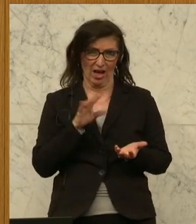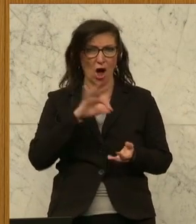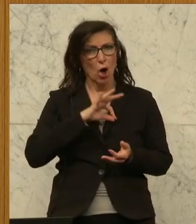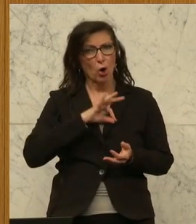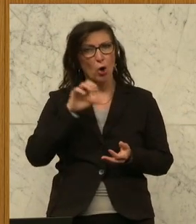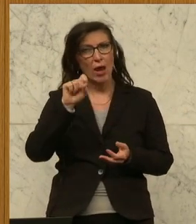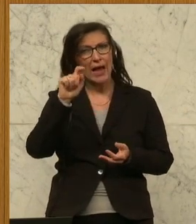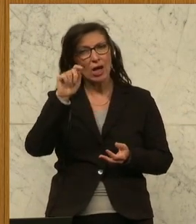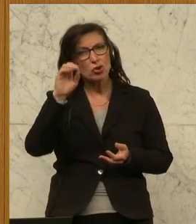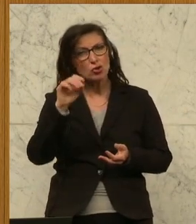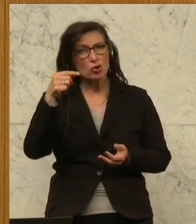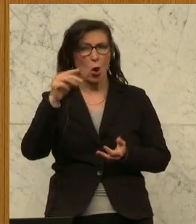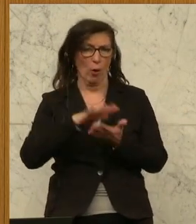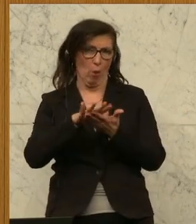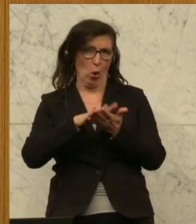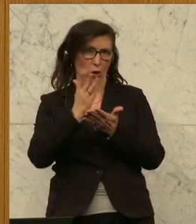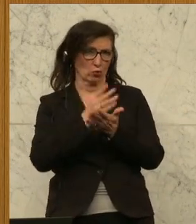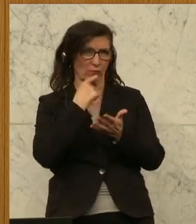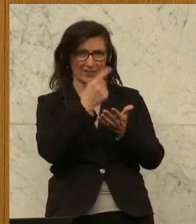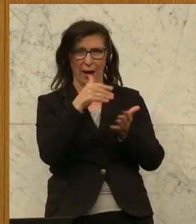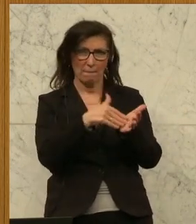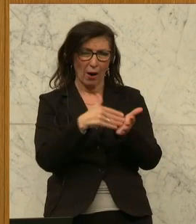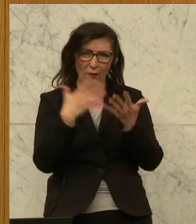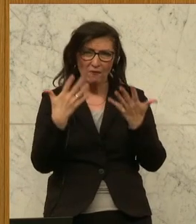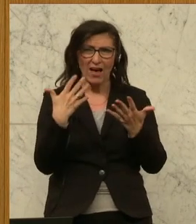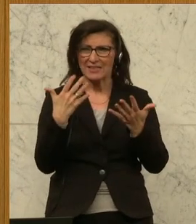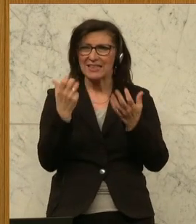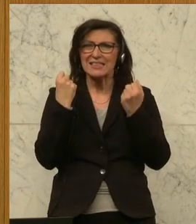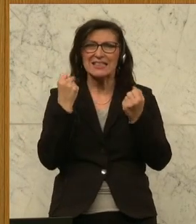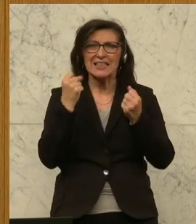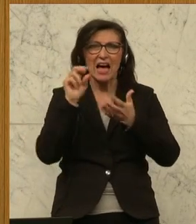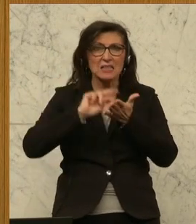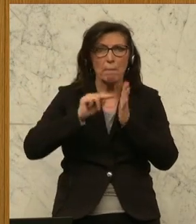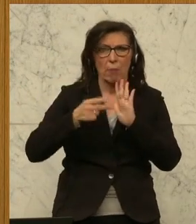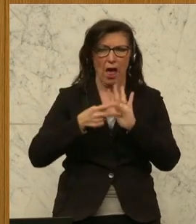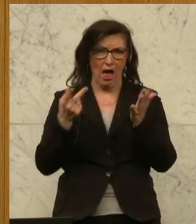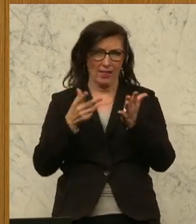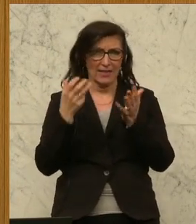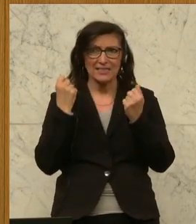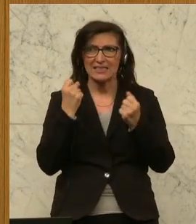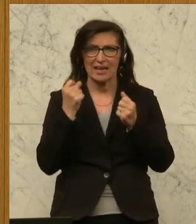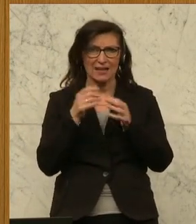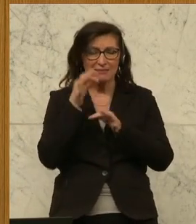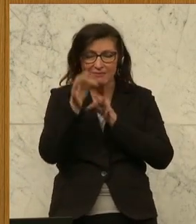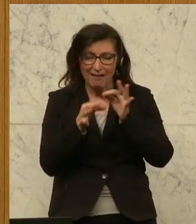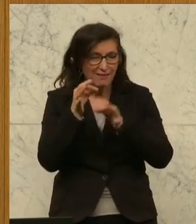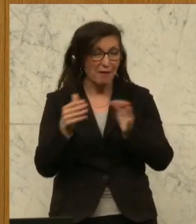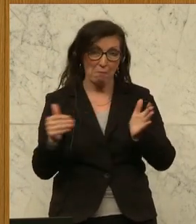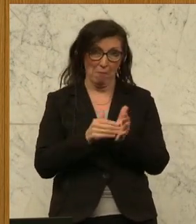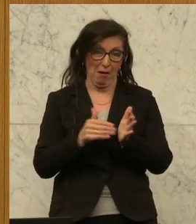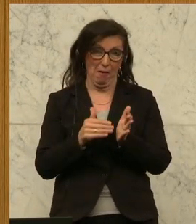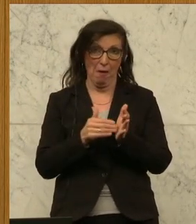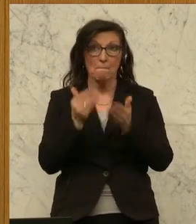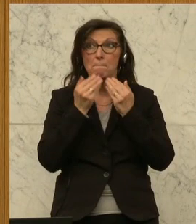aufgezeichnet, was wir brauchen, ist eine moderne Sicherheitsarchitektur, eine Sicherheitsstrategie. Was wir aber auch brauchen, ist ein